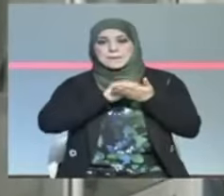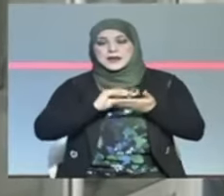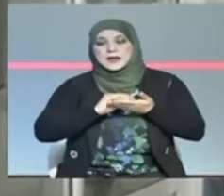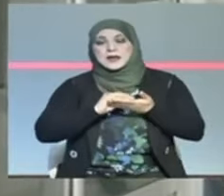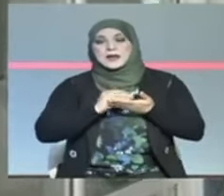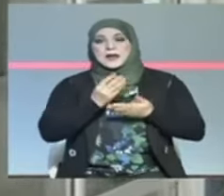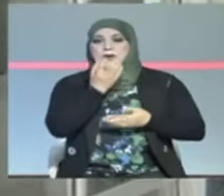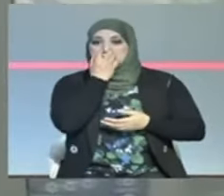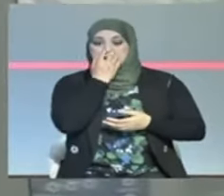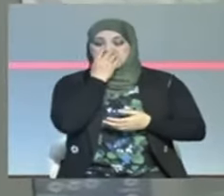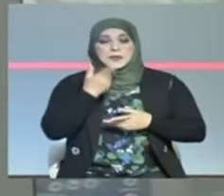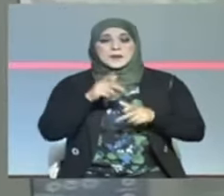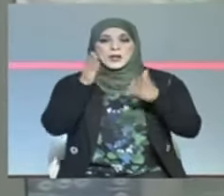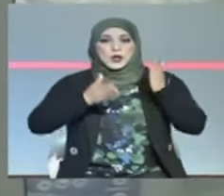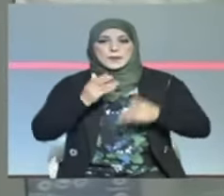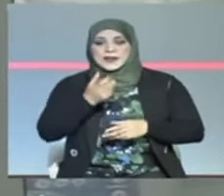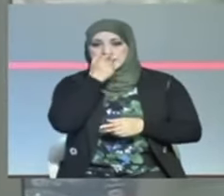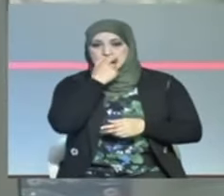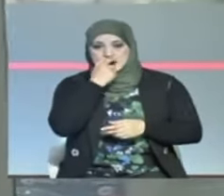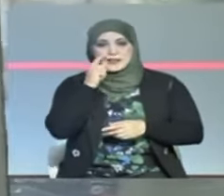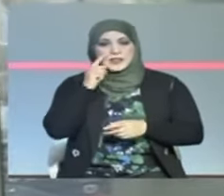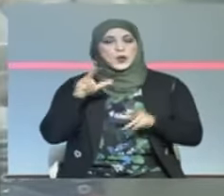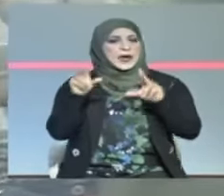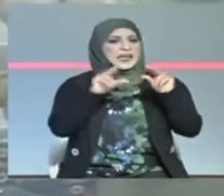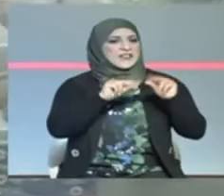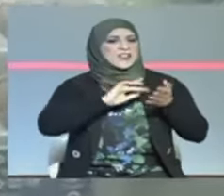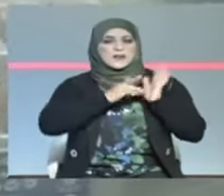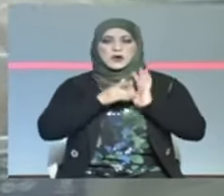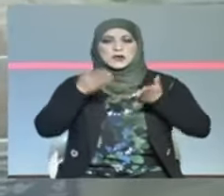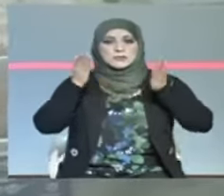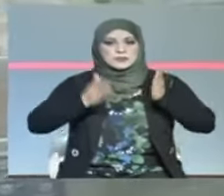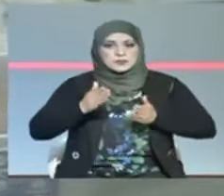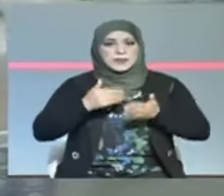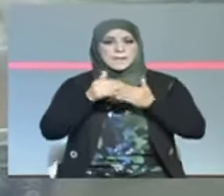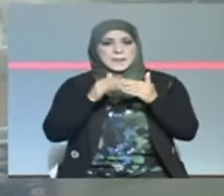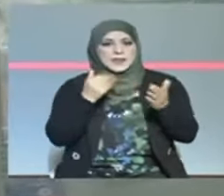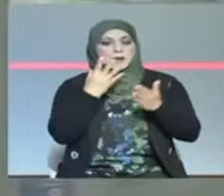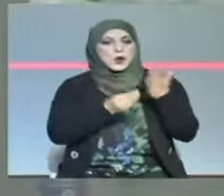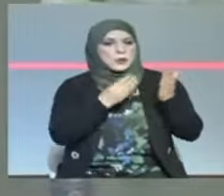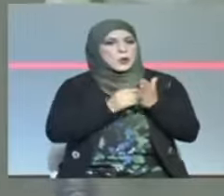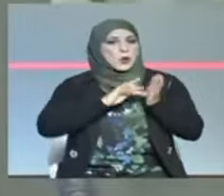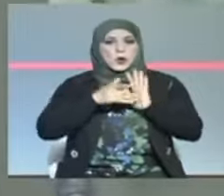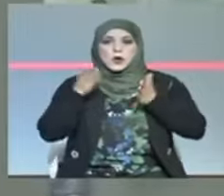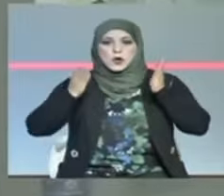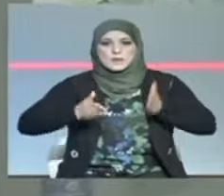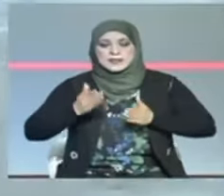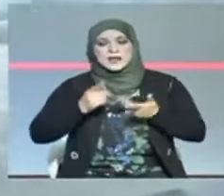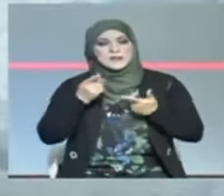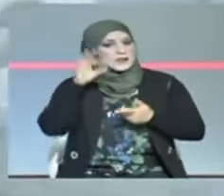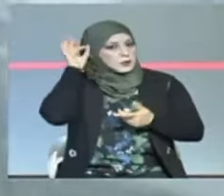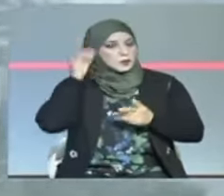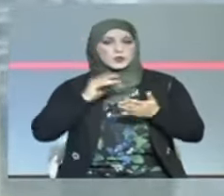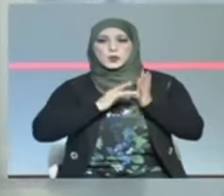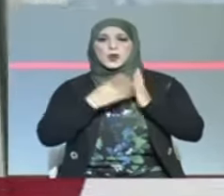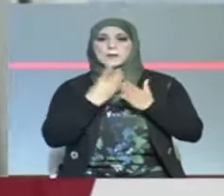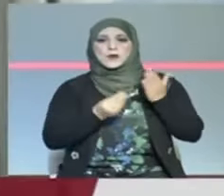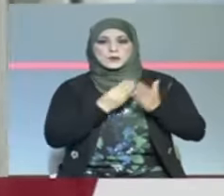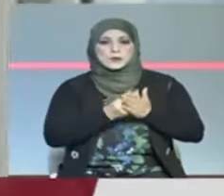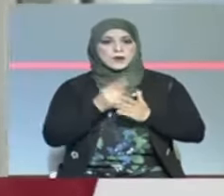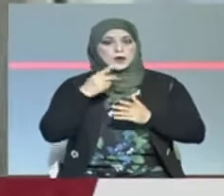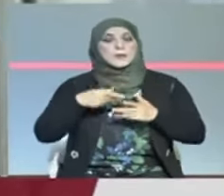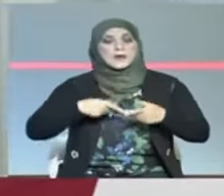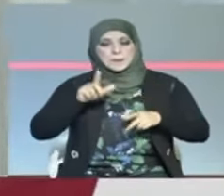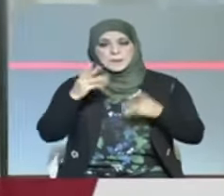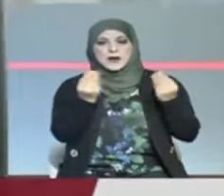فاتوما بورقيبة بالمنستير ليس وحدهم من يعاني من نقص التجهيزات والموارد البشرية في مواجهة كورونا بل